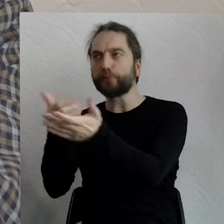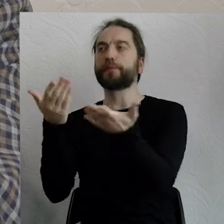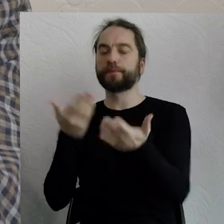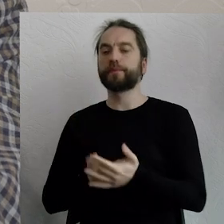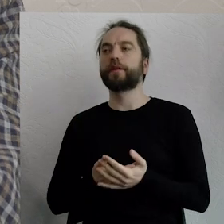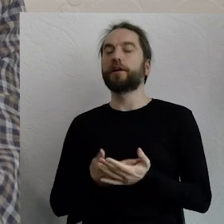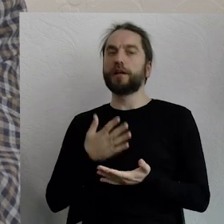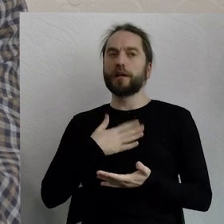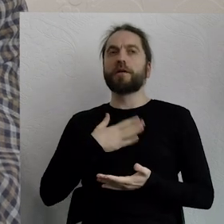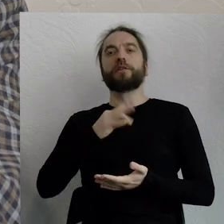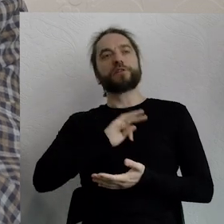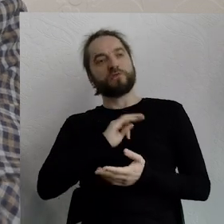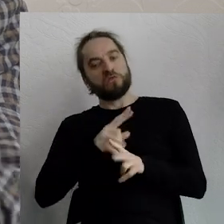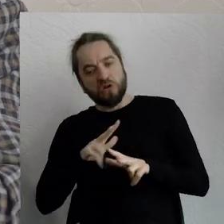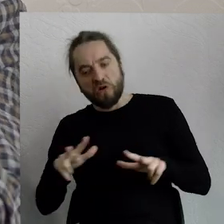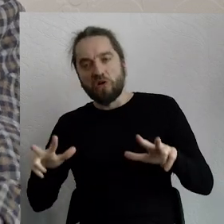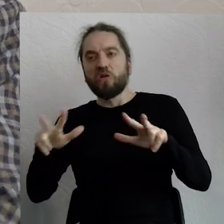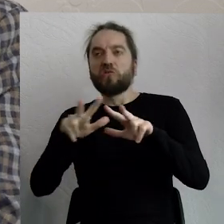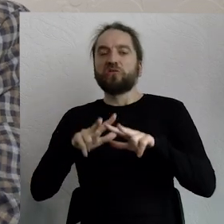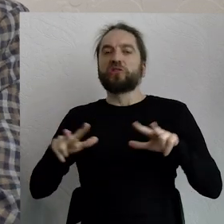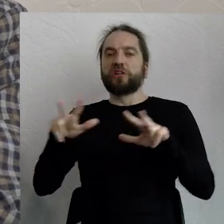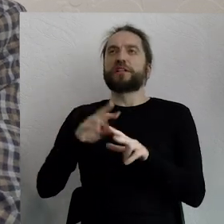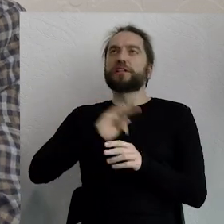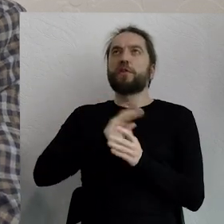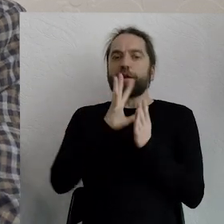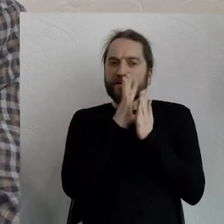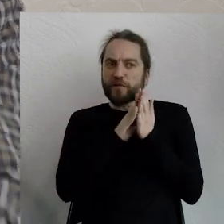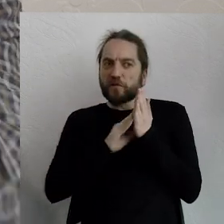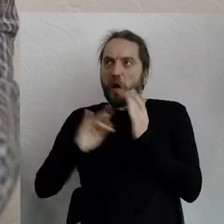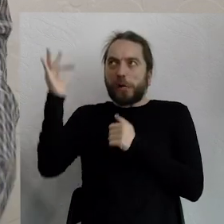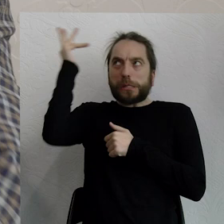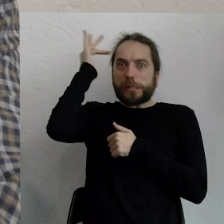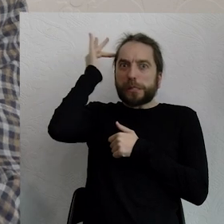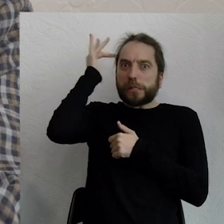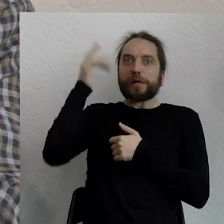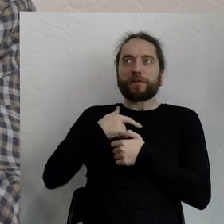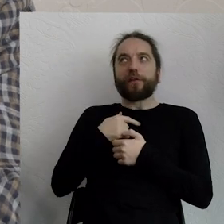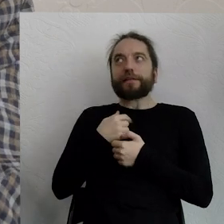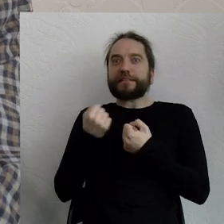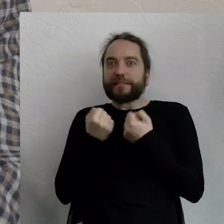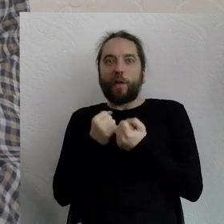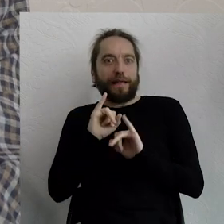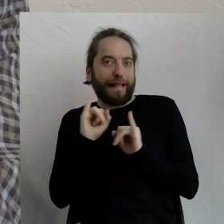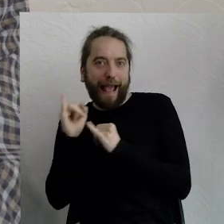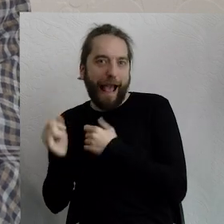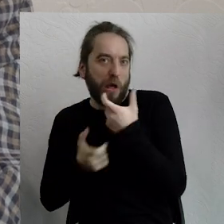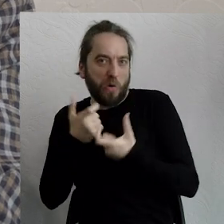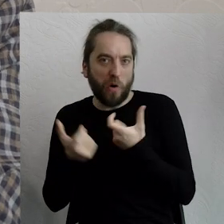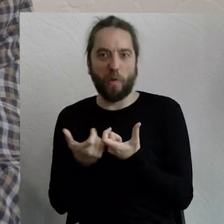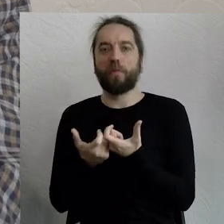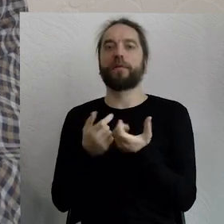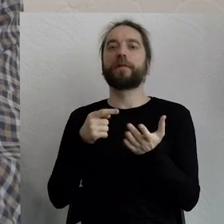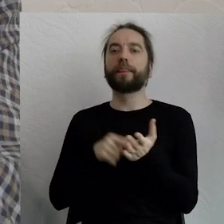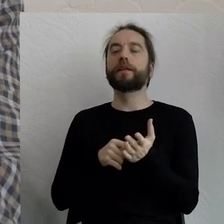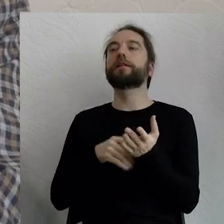w swoich rodzinach chociażby, tak, w swoich pewnych skryptach zaradności. No to, że dzisiaj mówimy o circular